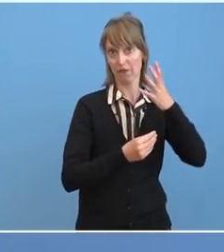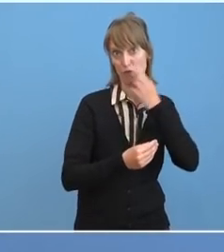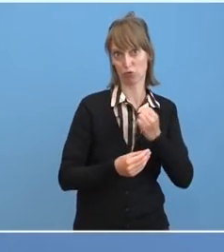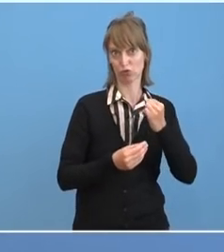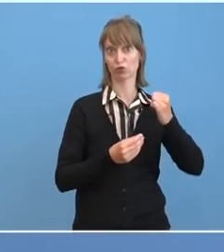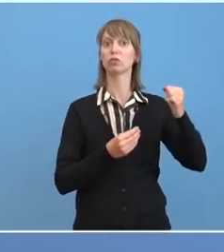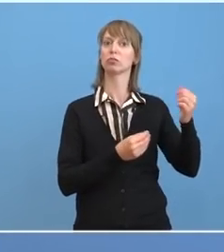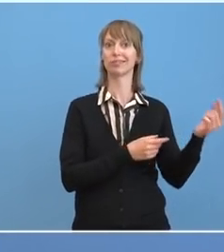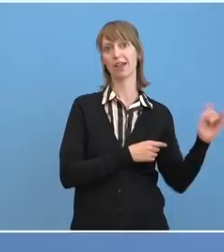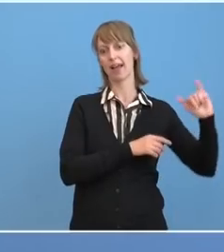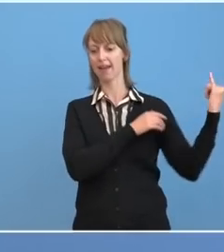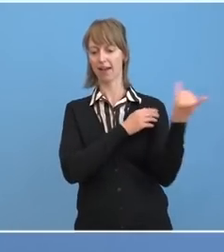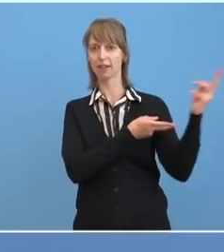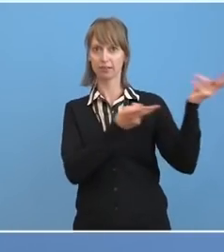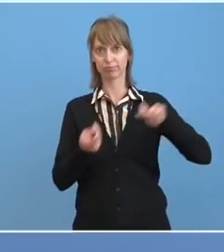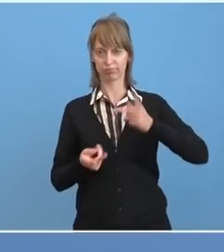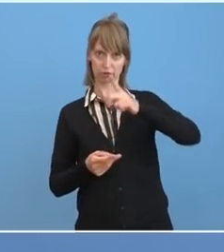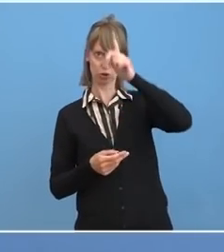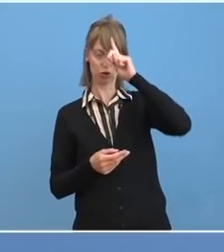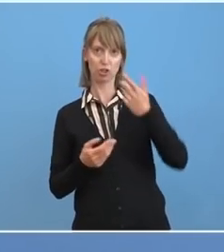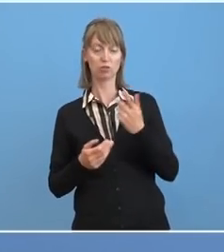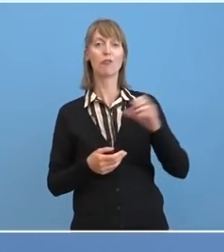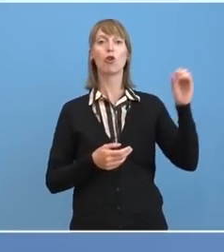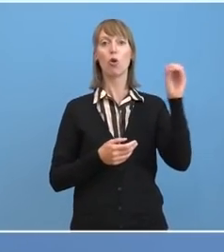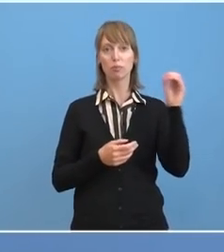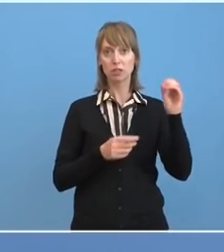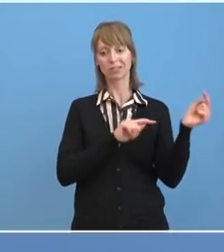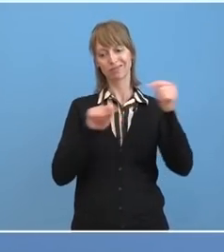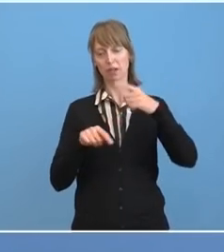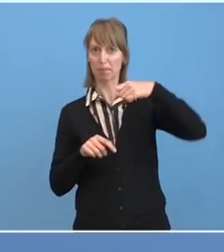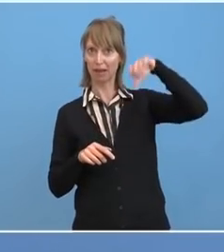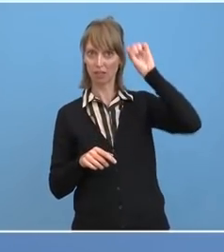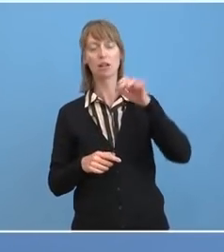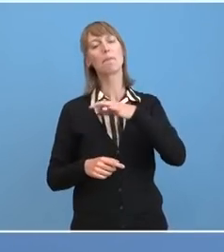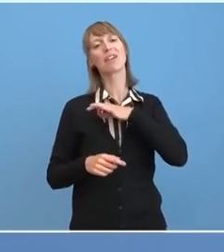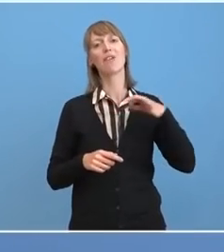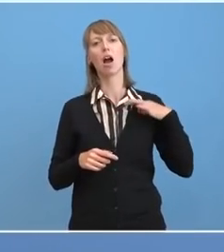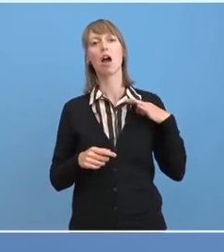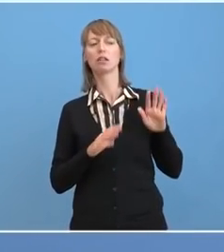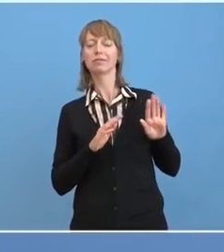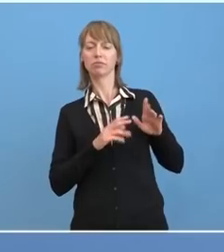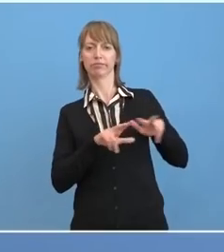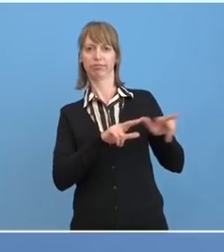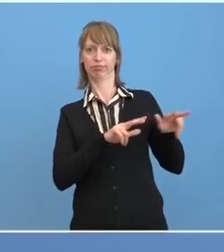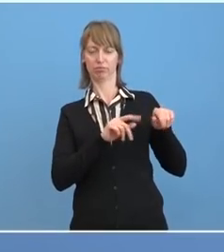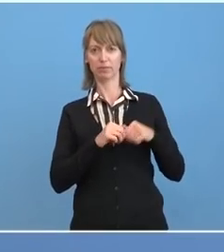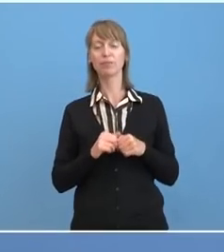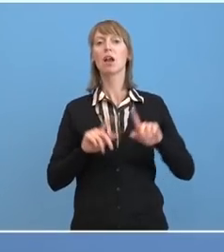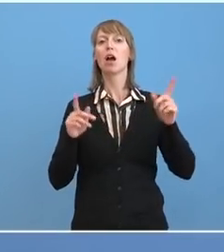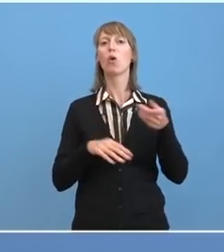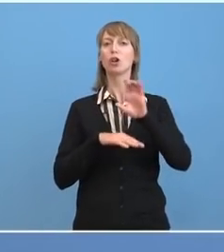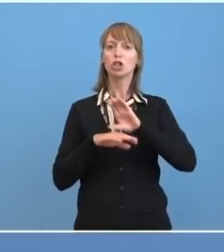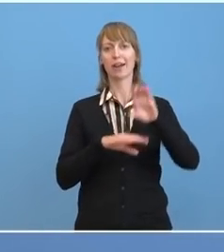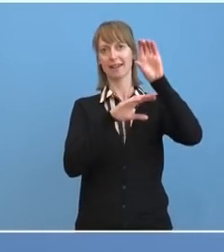Deutschland schnell zu ermöglichen. Der Transport von Omsk nach Berlin wurde von privater Seite organisiert, ebenso die Unterbringung in der